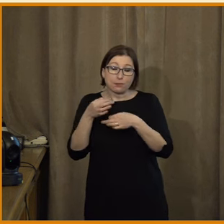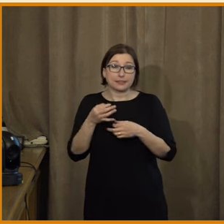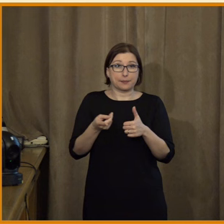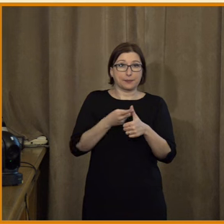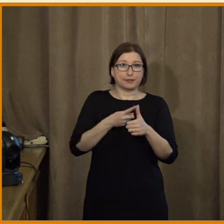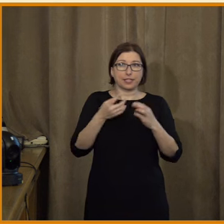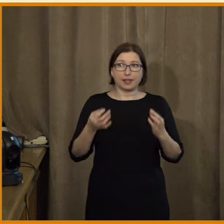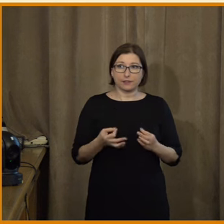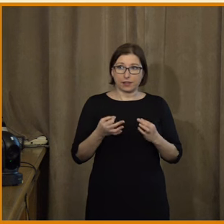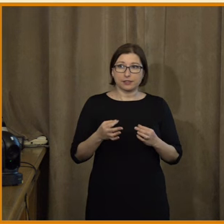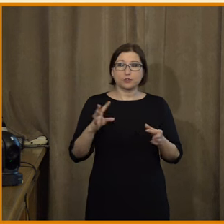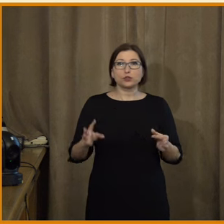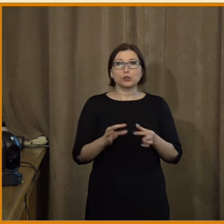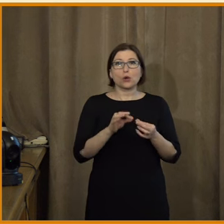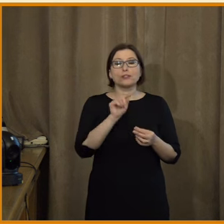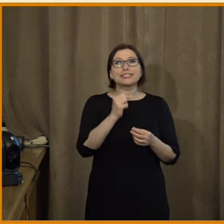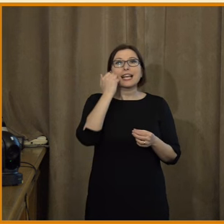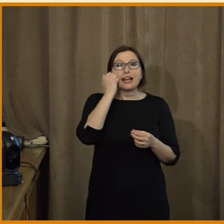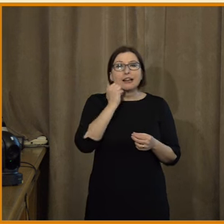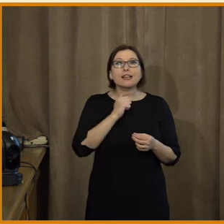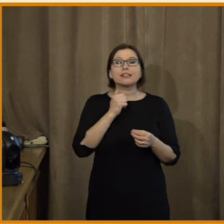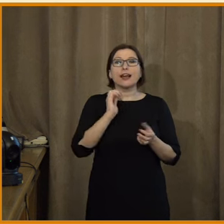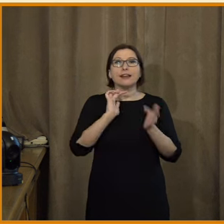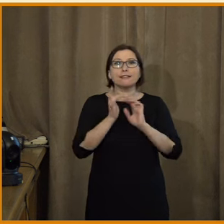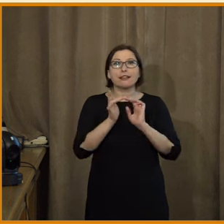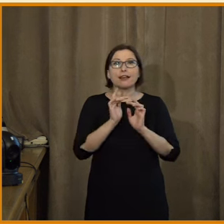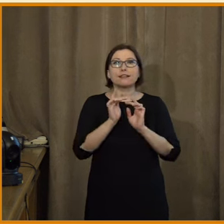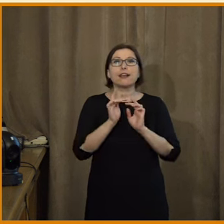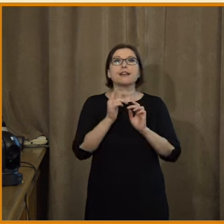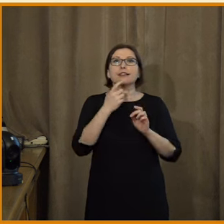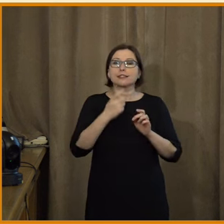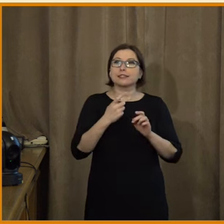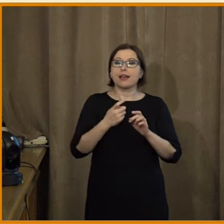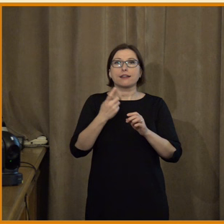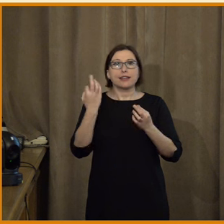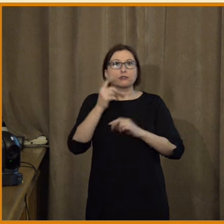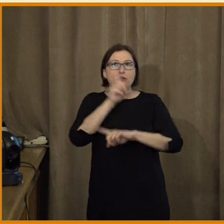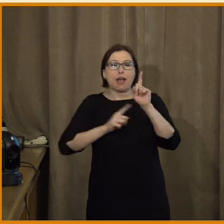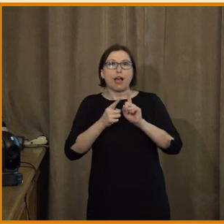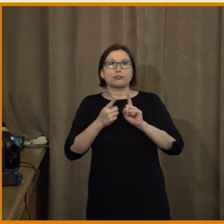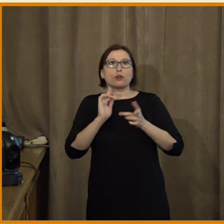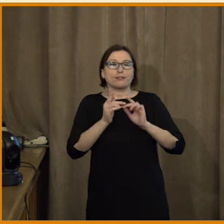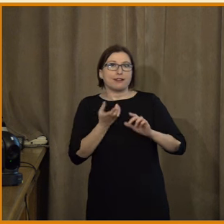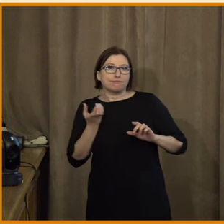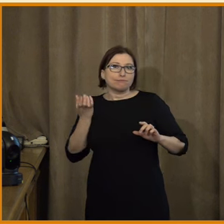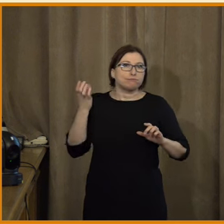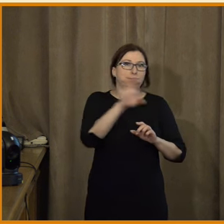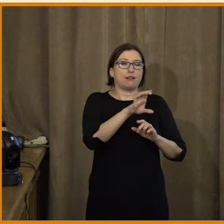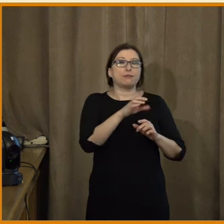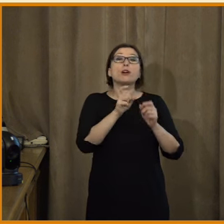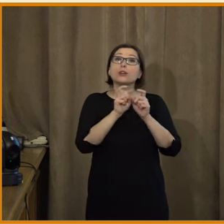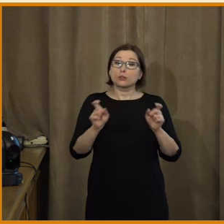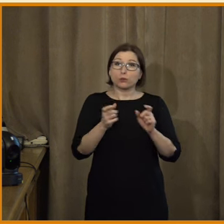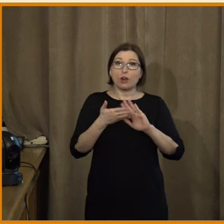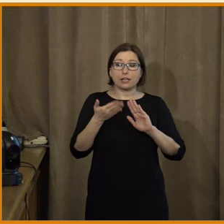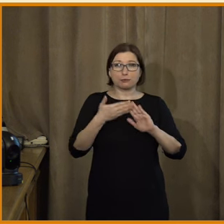první je, že lidé přicházejí na internet s nějakými radikálními postoji. Většinou, víme, že lidé, kteří třeba